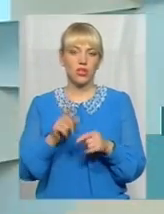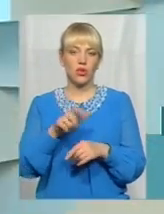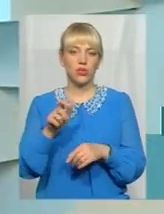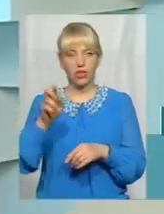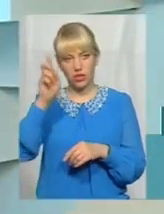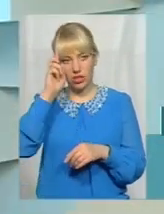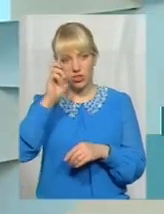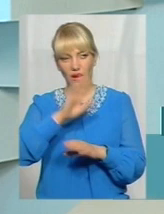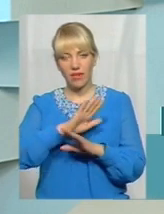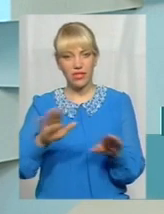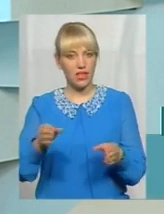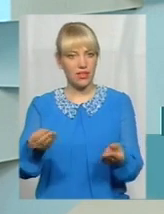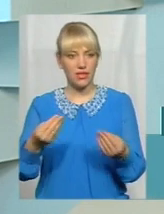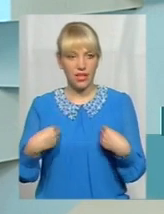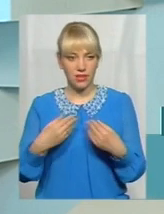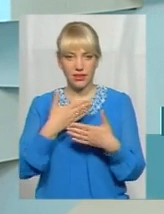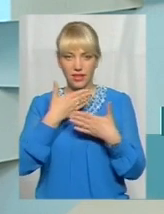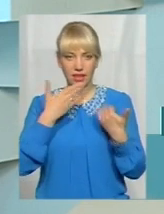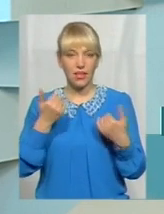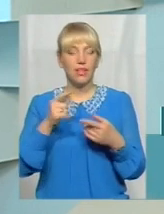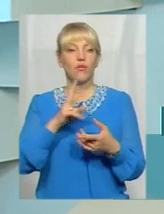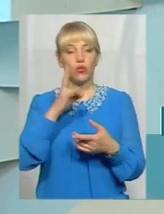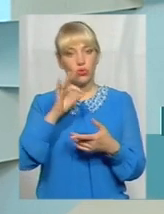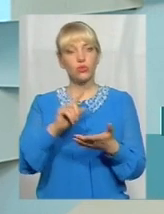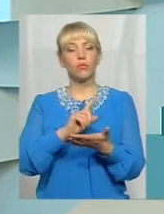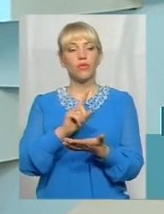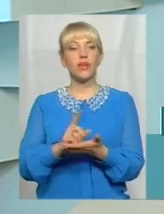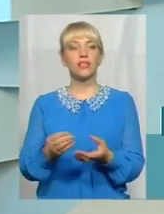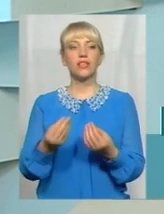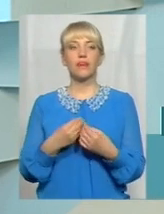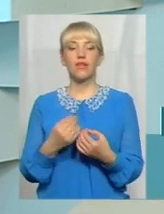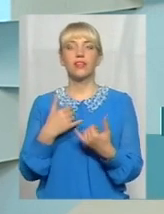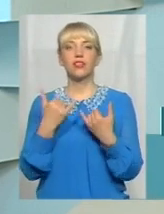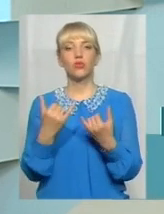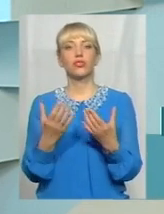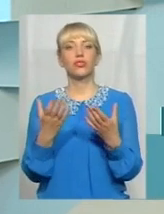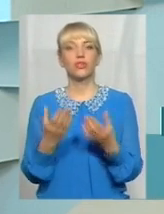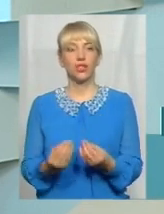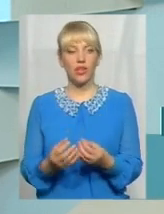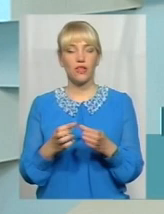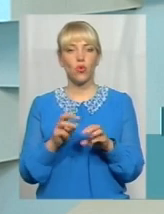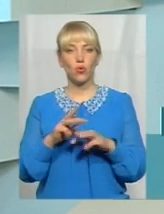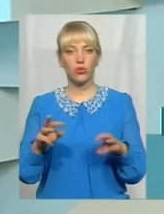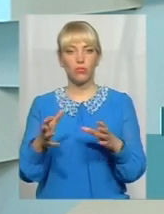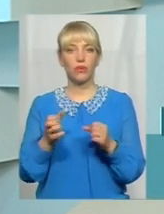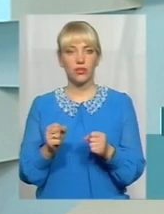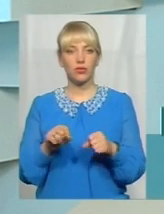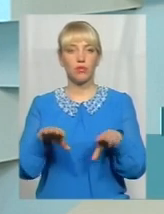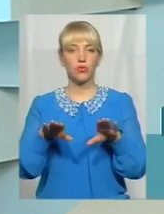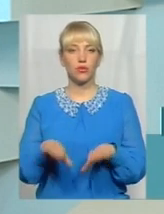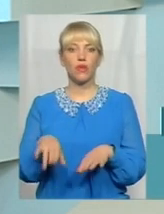держава гроші не дає, хоча зобов'язана давати. На сьогоднішній урядам прийнята постанова про